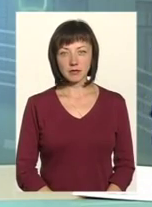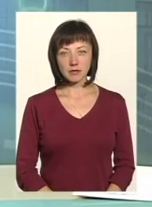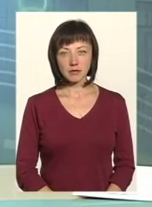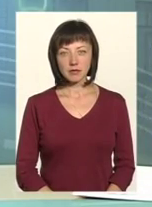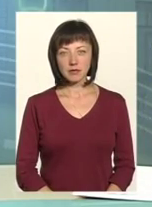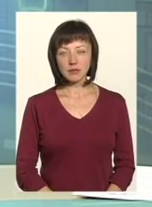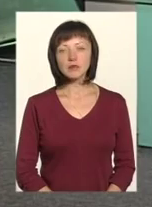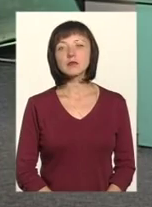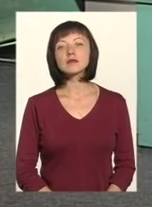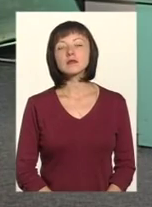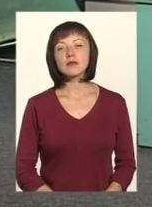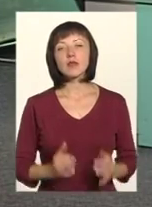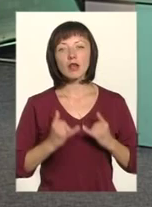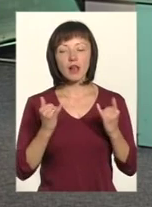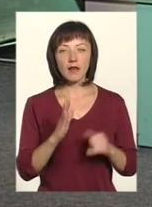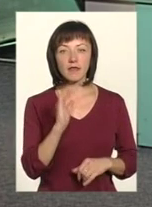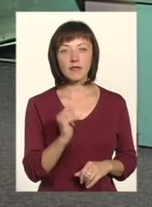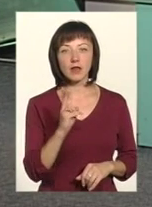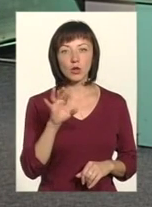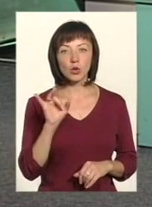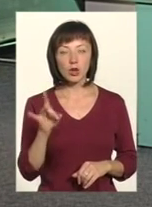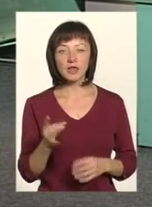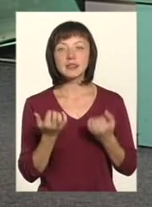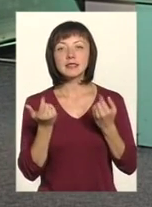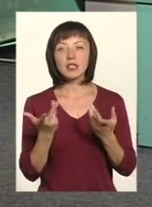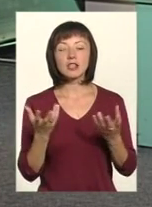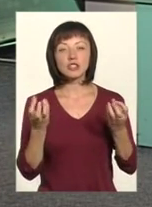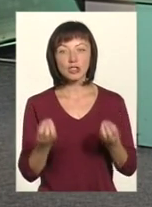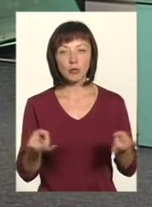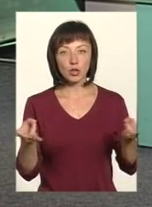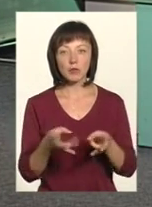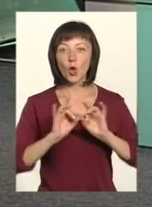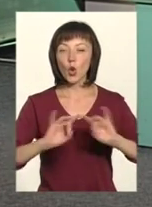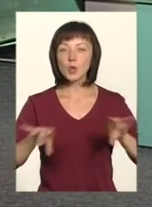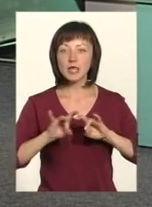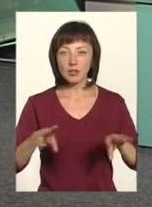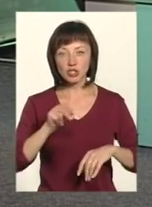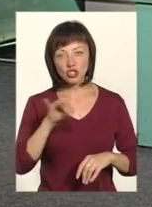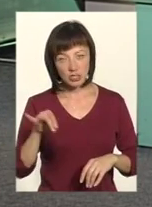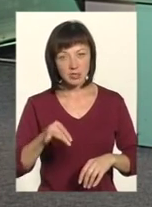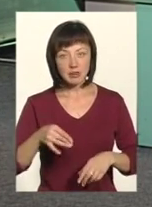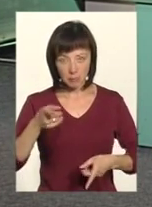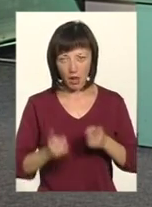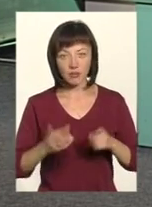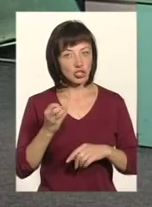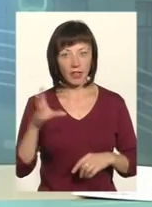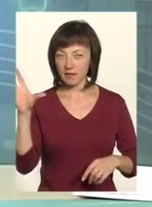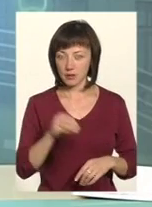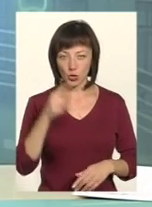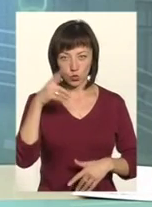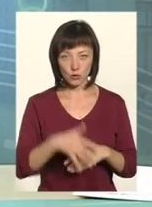Пане Вікторе, наскільки ще потрібно роз'яснути, чи справді ще не всі розуміють,